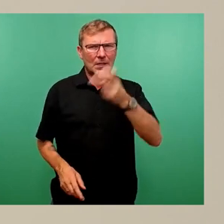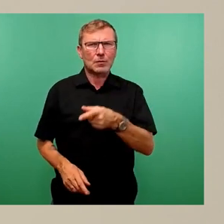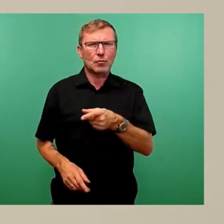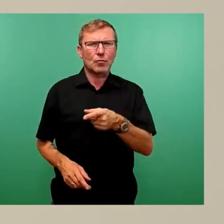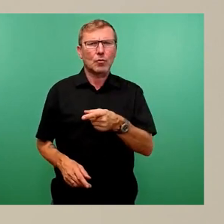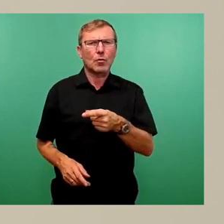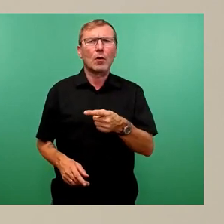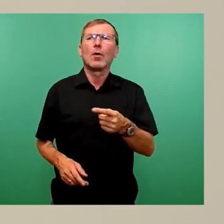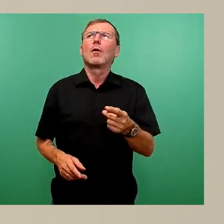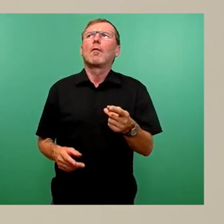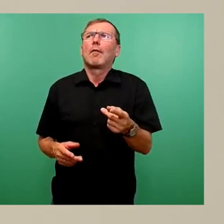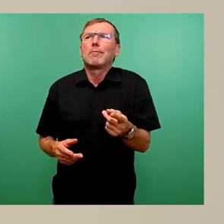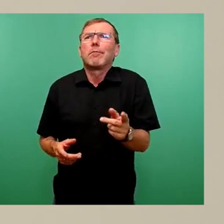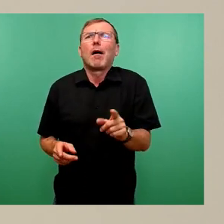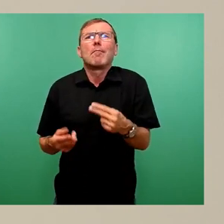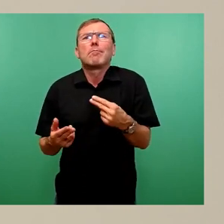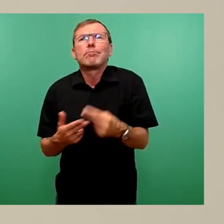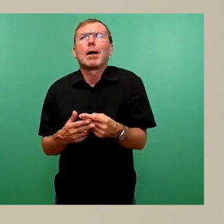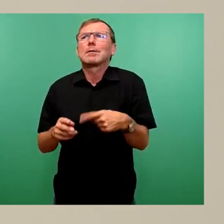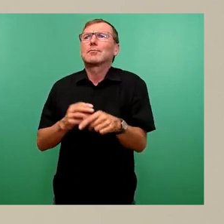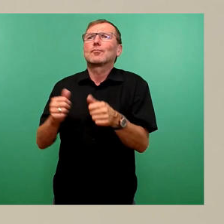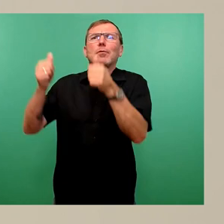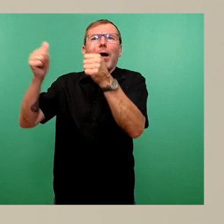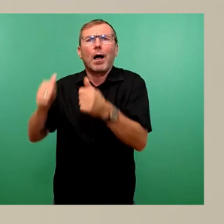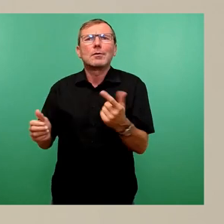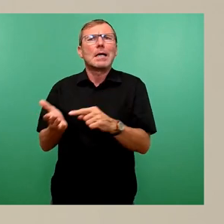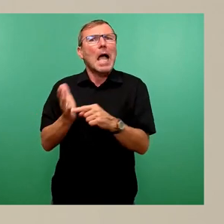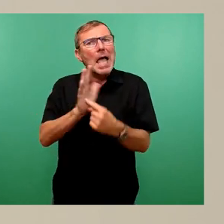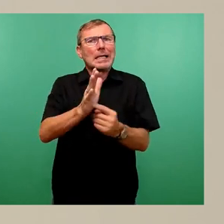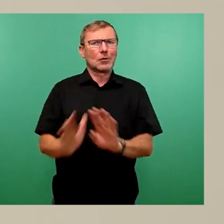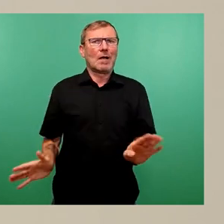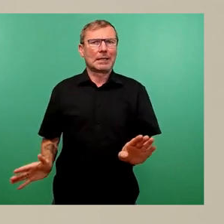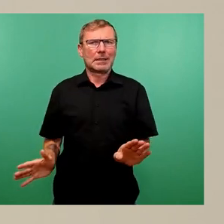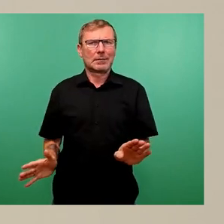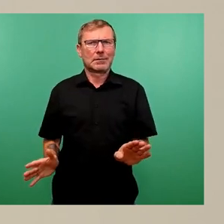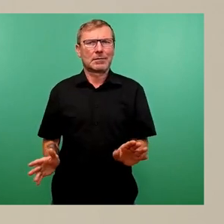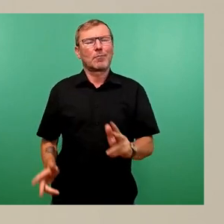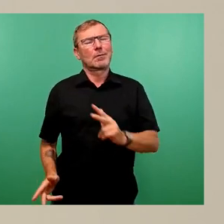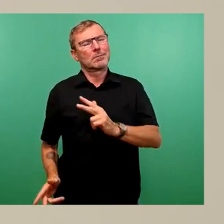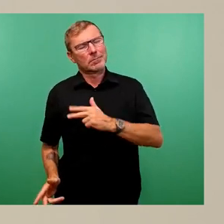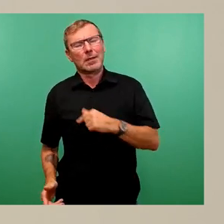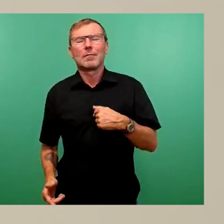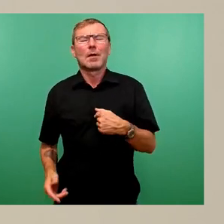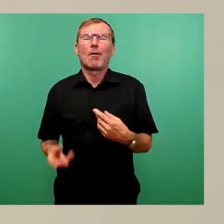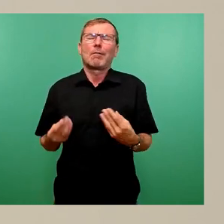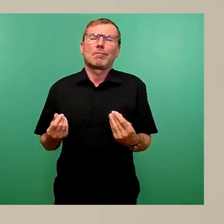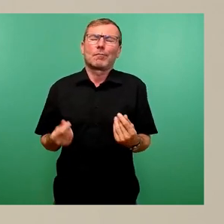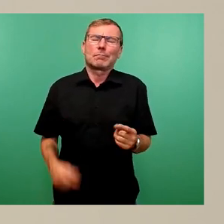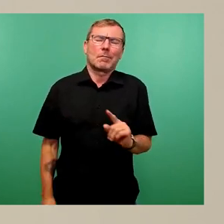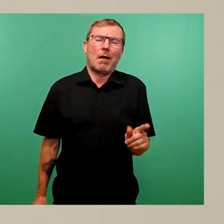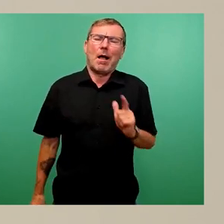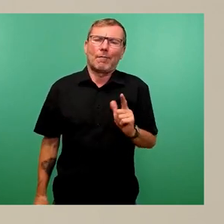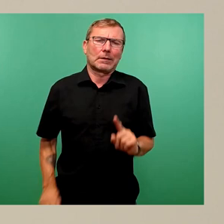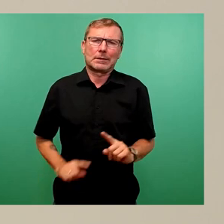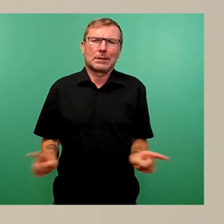also beispielsweise sozusagen durch Aushänge an den Haltestellen hinzuweisen. Aber wie gesagt, wir gehen nicht davon aus, dass